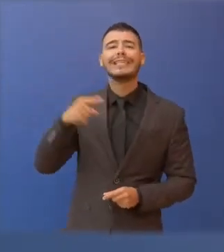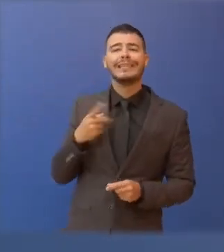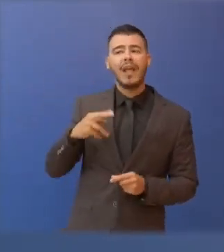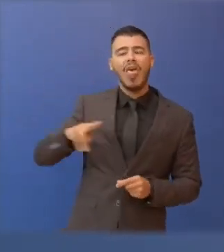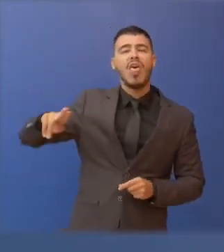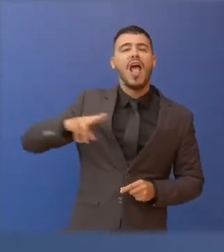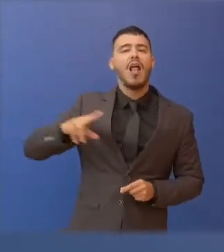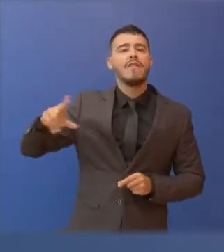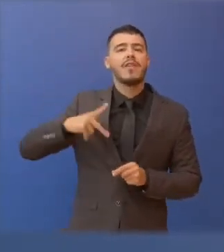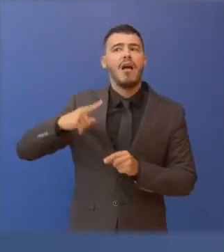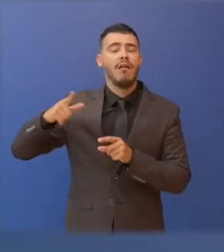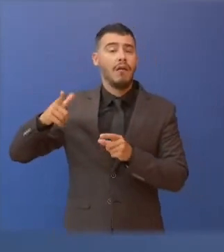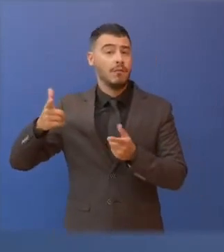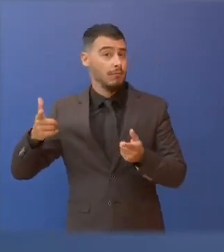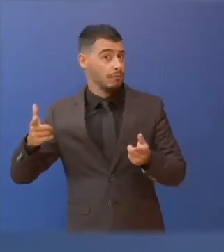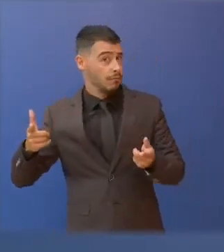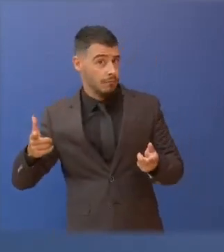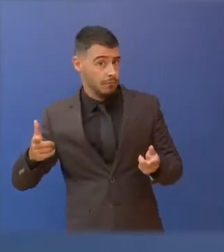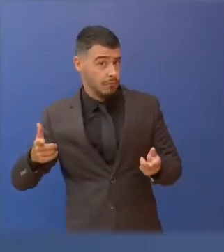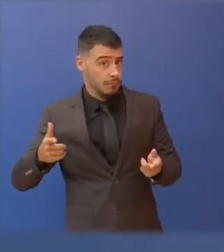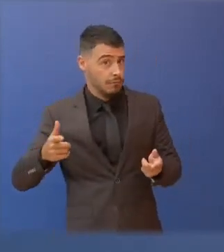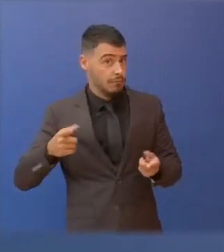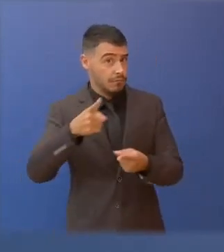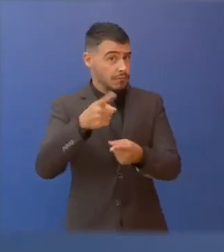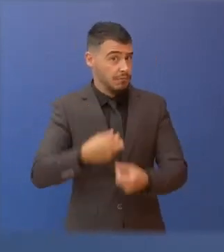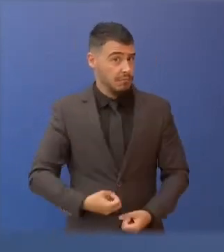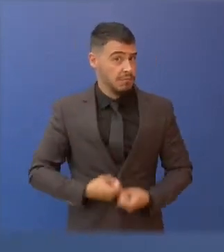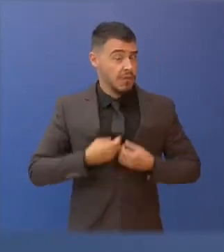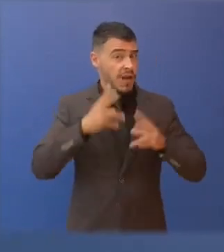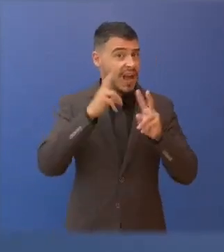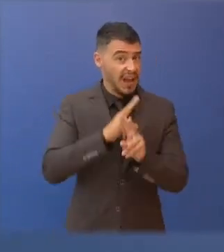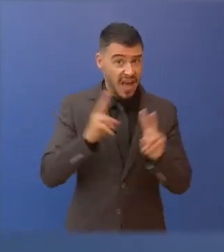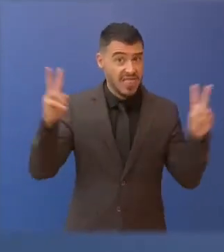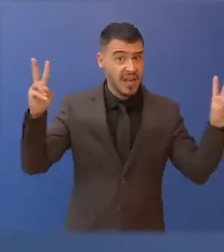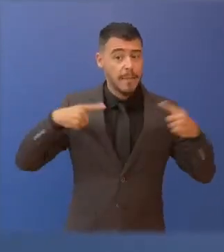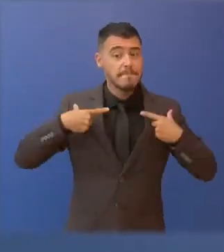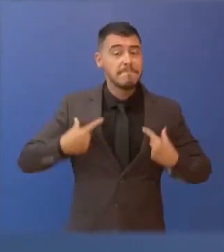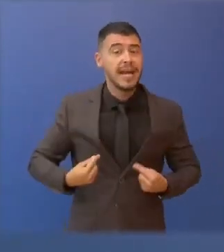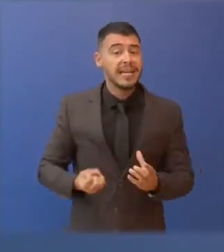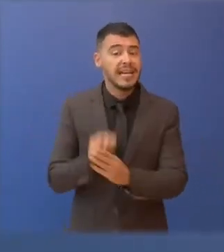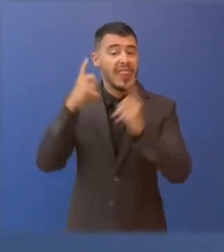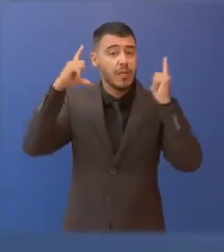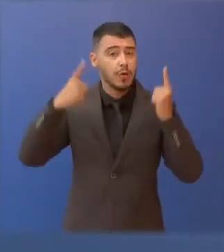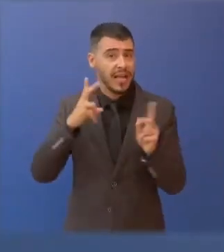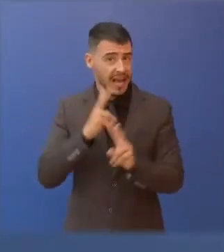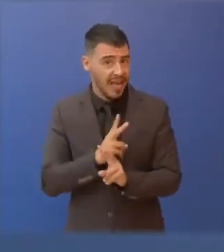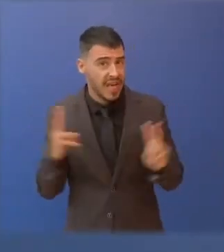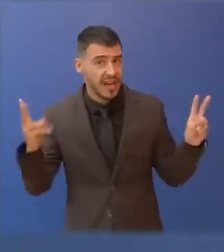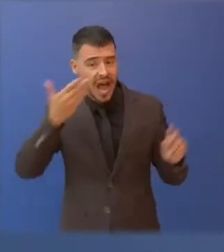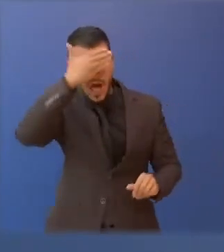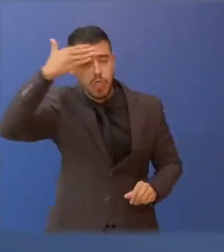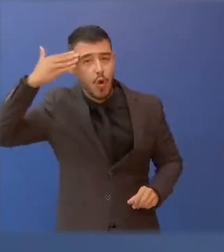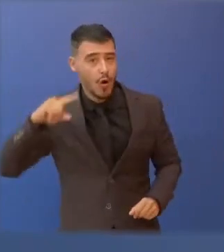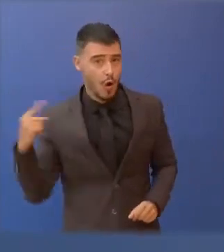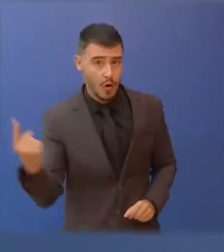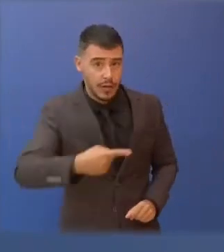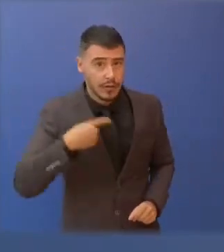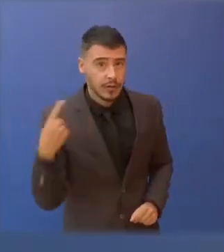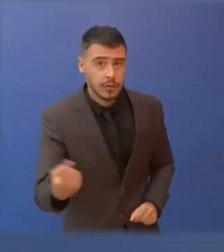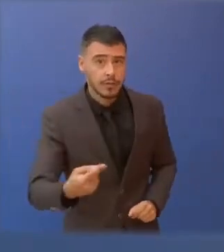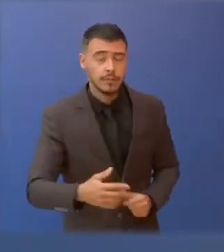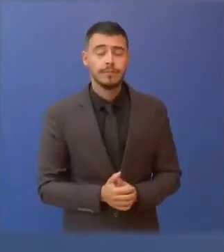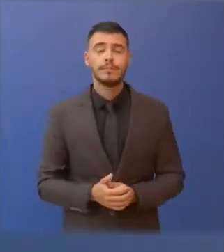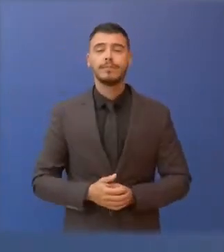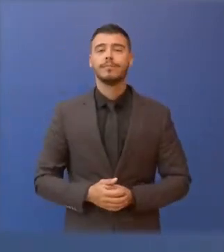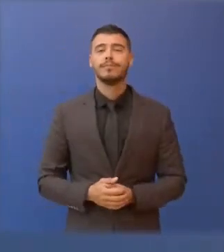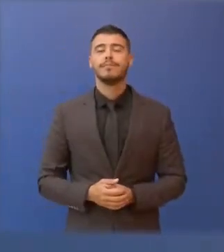ούτε το κόμμα σας, ούτε στελέχη που είναι σήμερα σε εσάς και παλιότερα δεν ανήκαν. Καταρχήν, περιμένουμε να δούμε με πολύ μεγάλο ενδιαφέρον τι